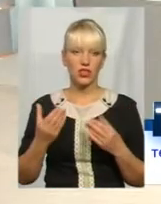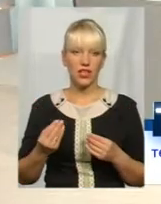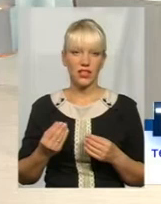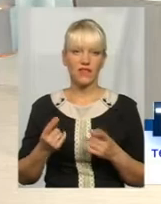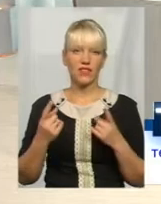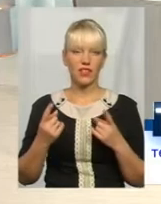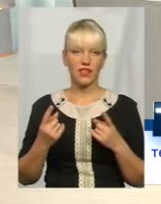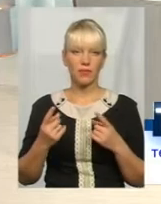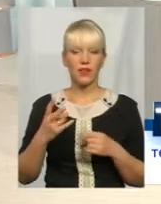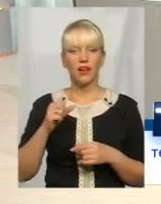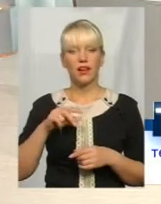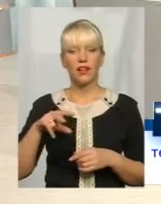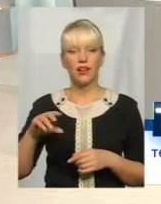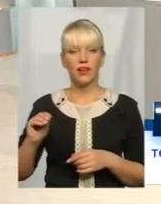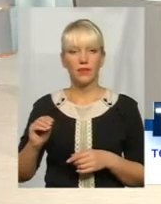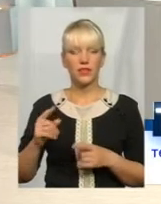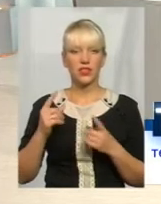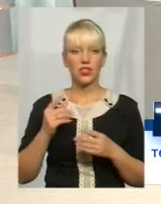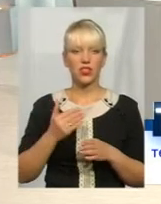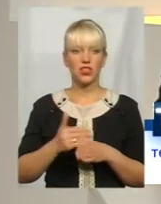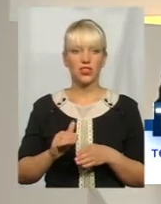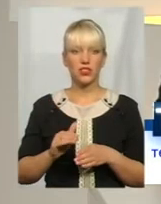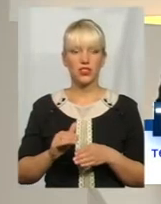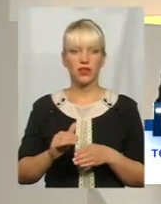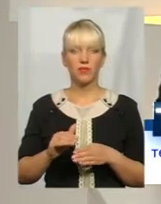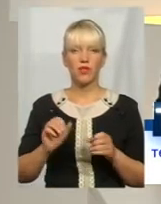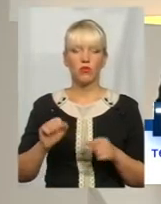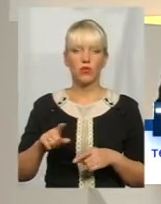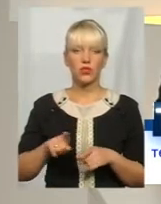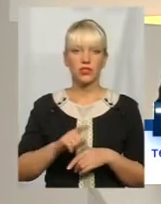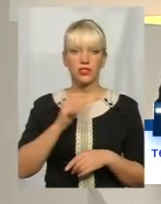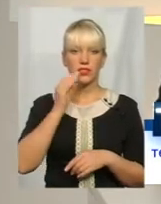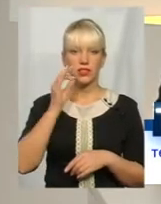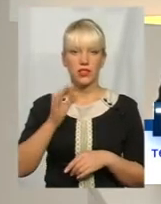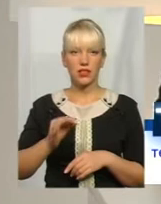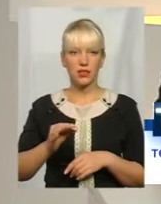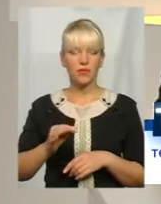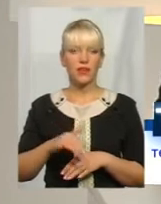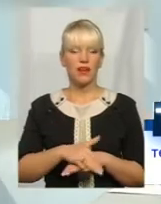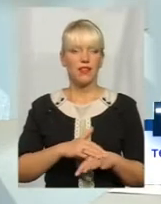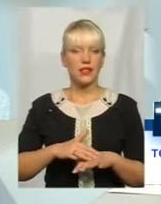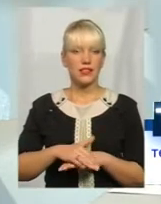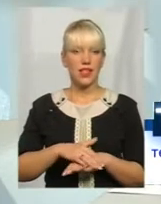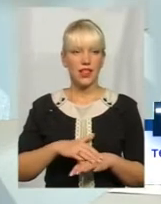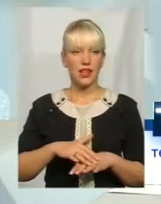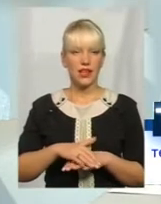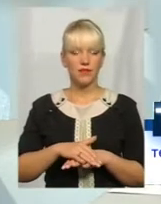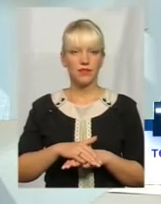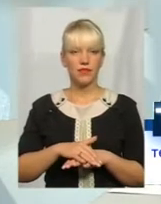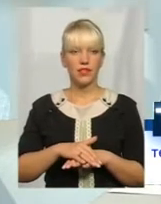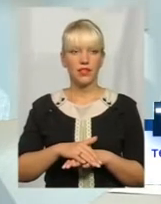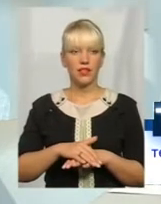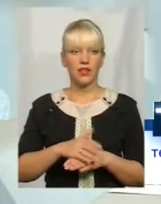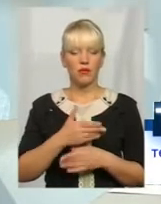велика. Але значна частина, можна сказати, населення, ми